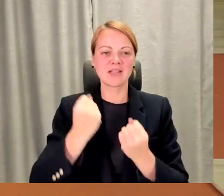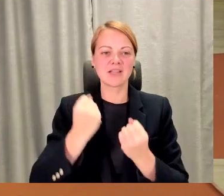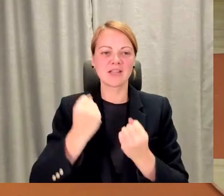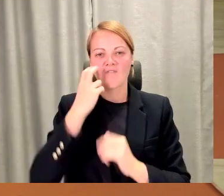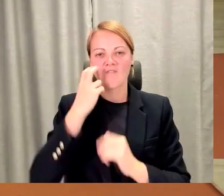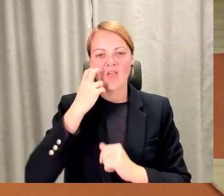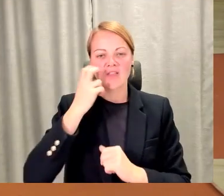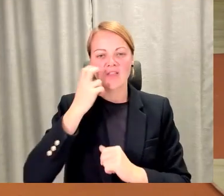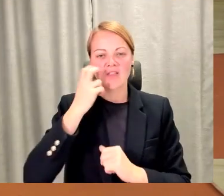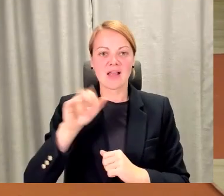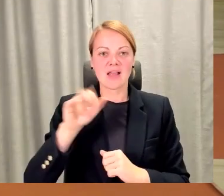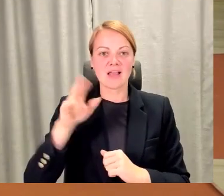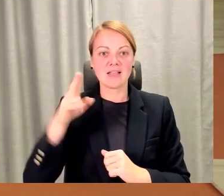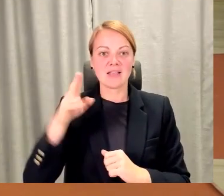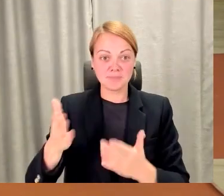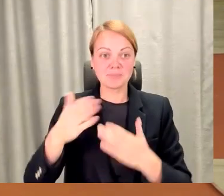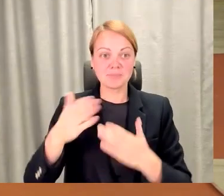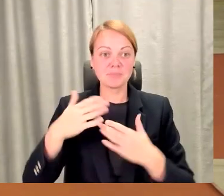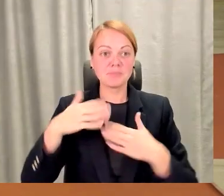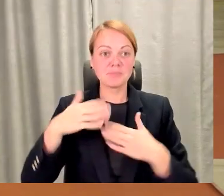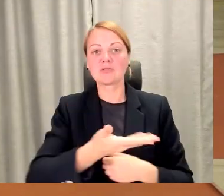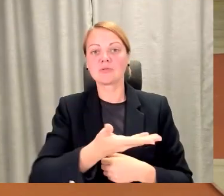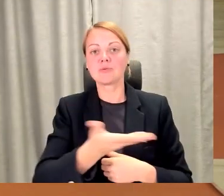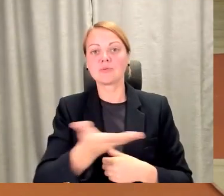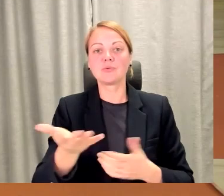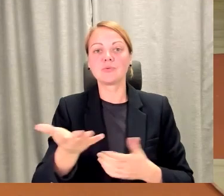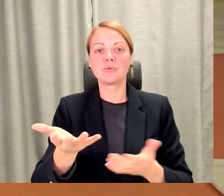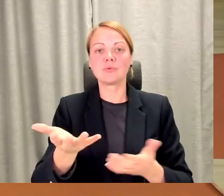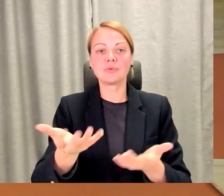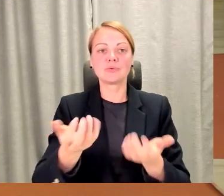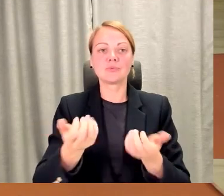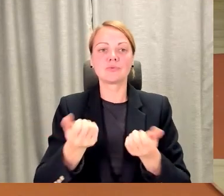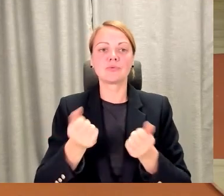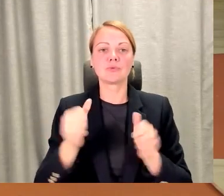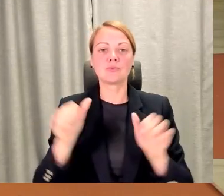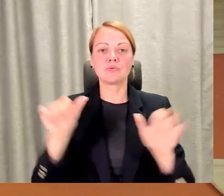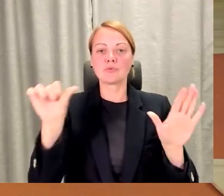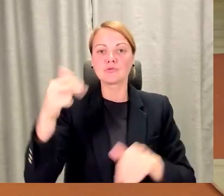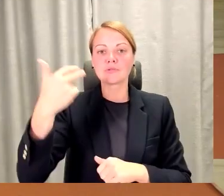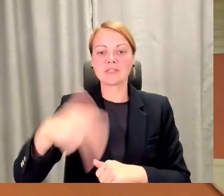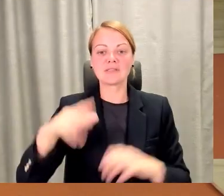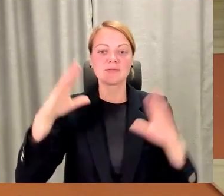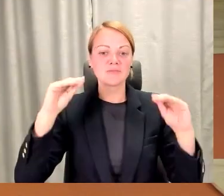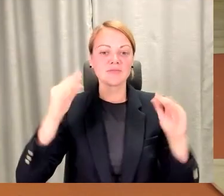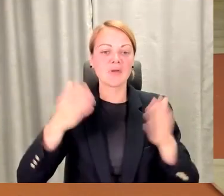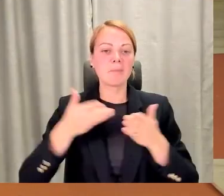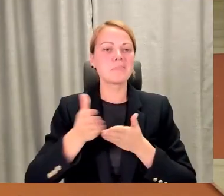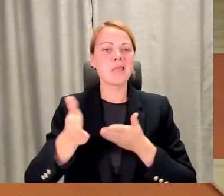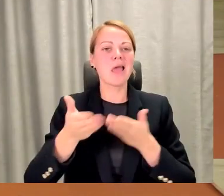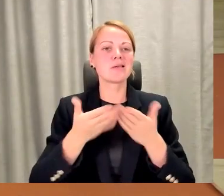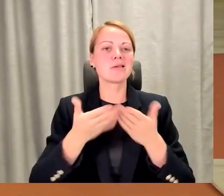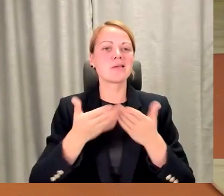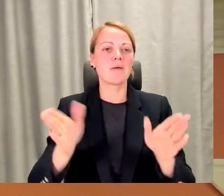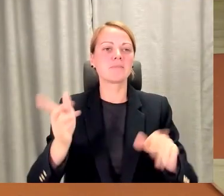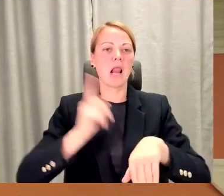patiesa prieks, ka tas ir šobrīd, kā jau es teicu, 6.30, ka tas ir visiem pieejams laiks, ka mēs varam nolikt malā visu un mēģināt